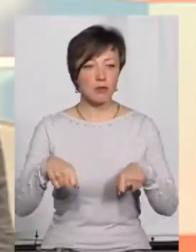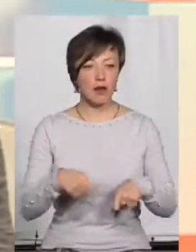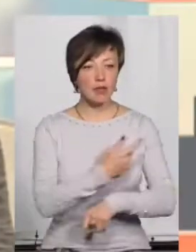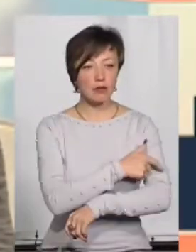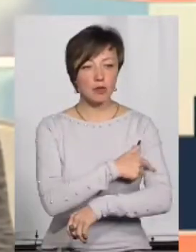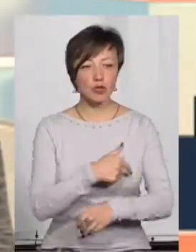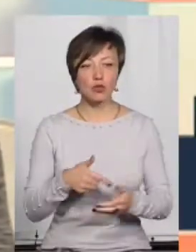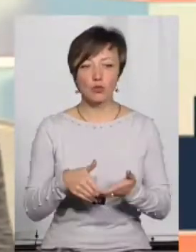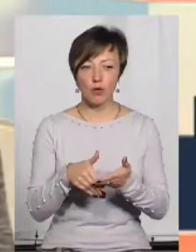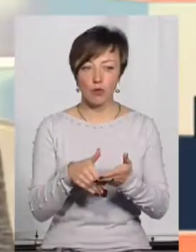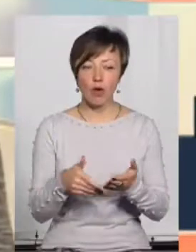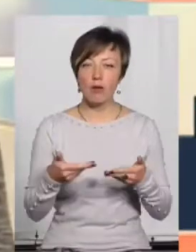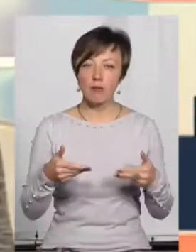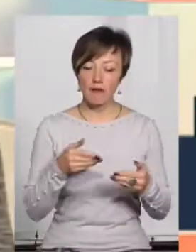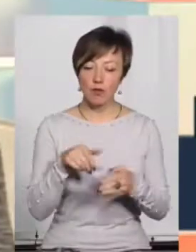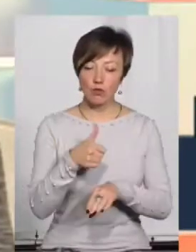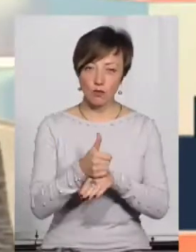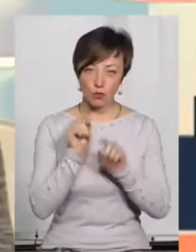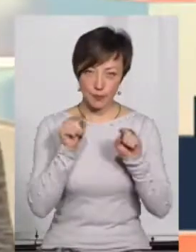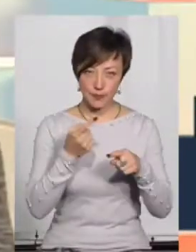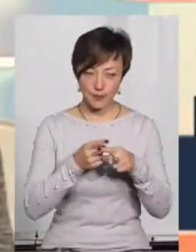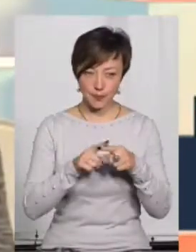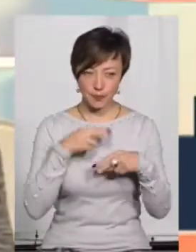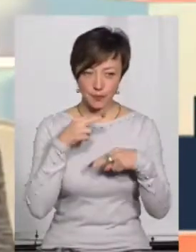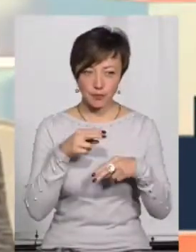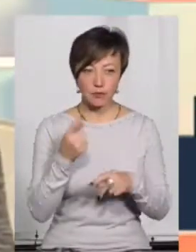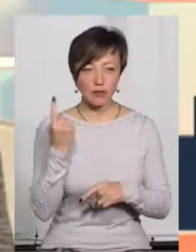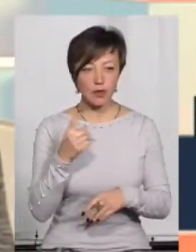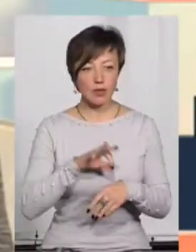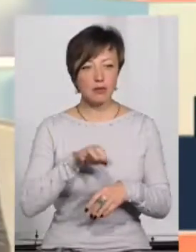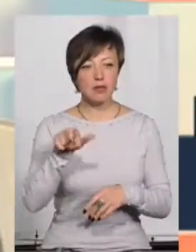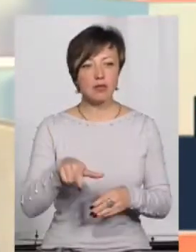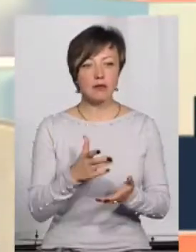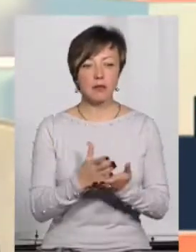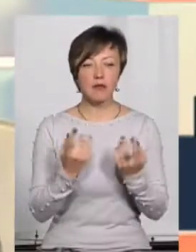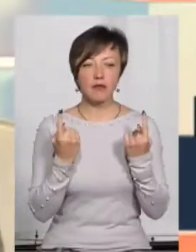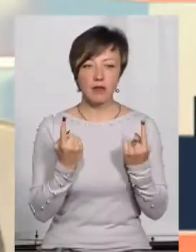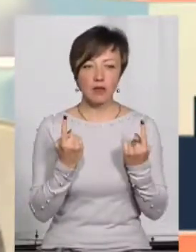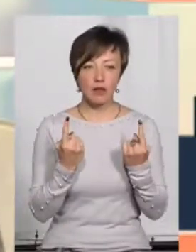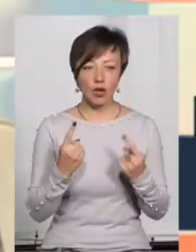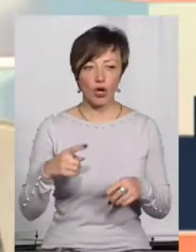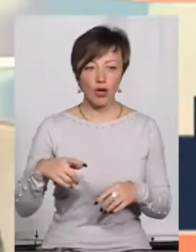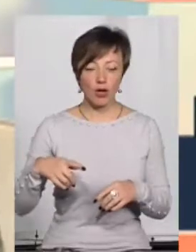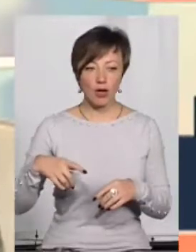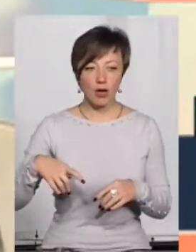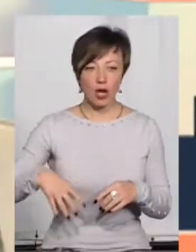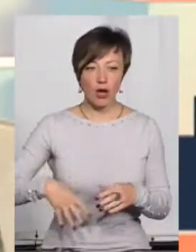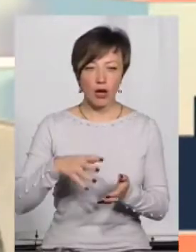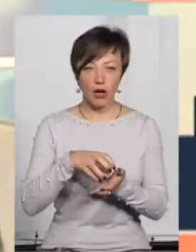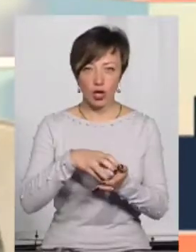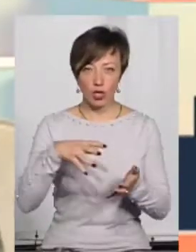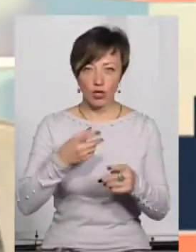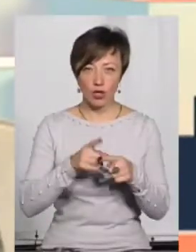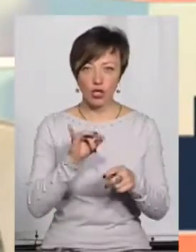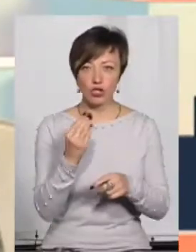медичну допомогу. І ми в основному звернули на це увагу, тому що один з пацієнтів мав велику пахову грижу, йому не надавалася допомога, він